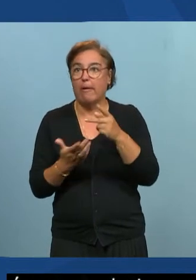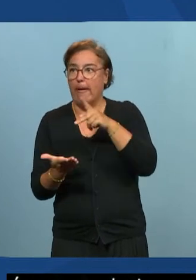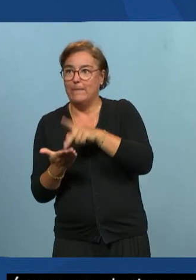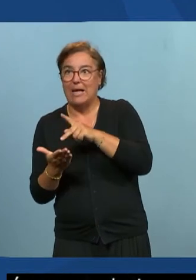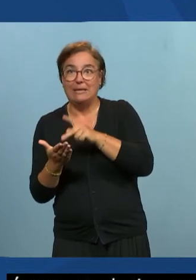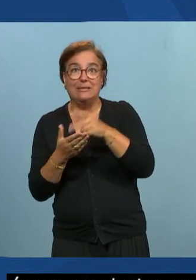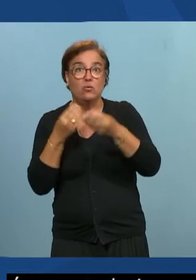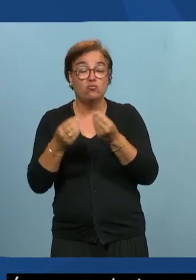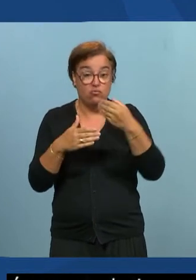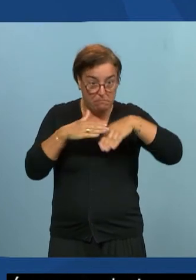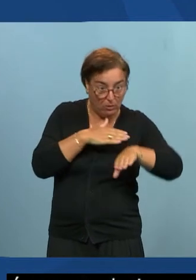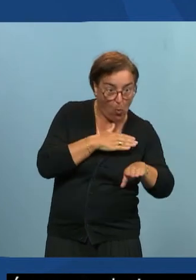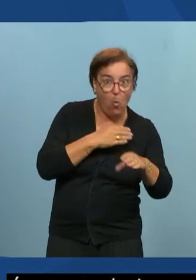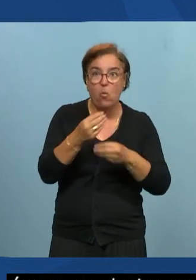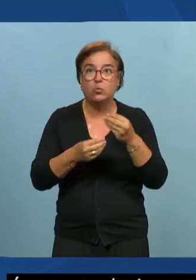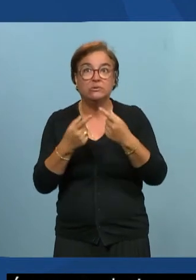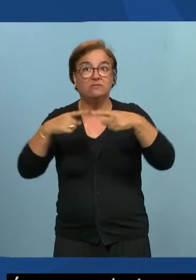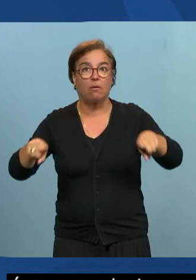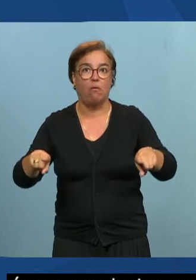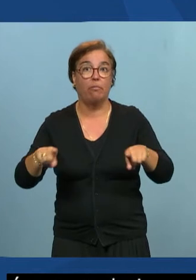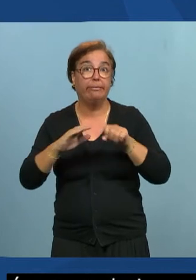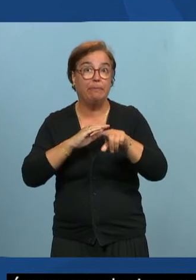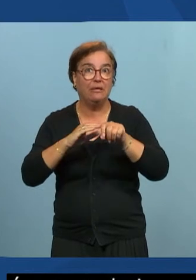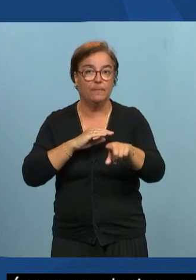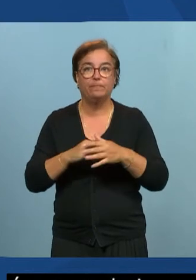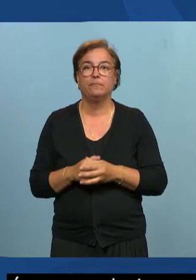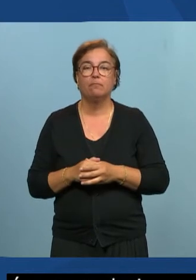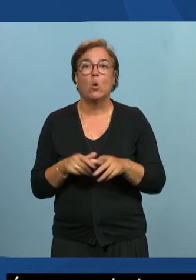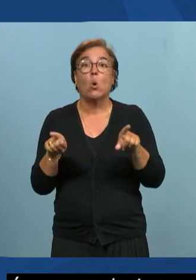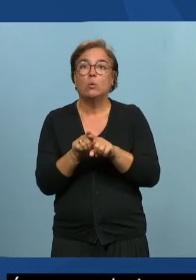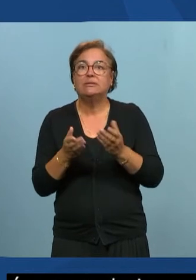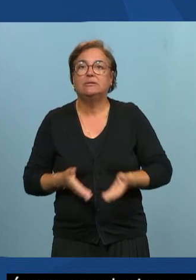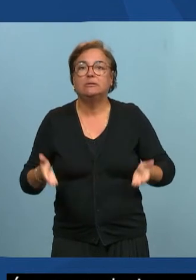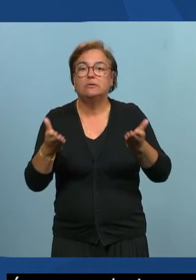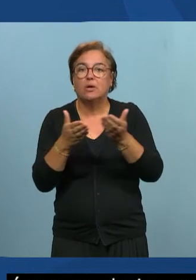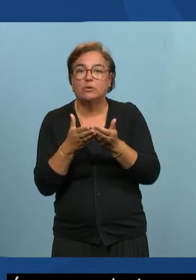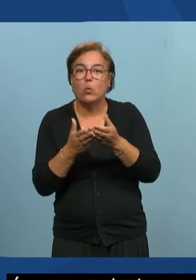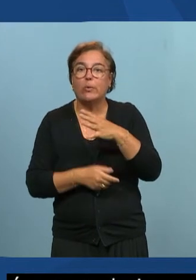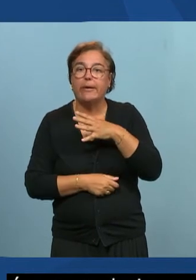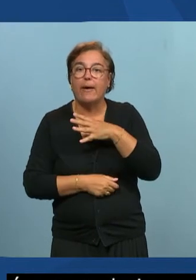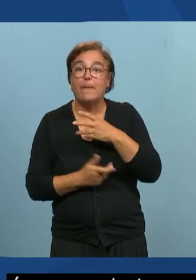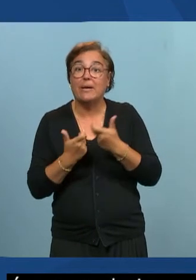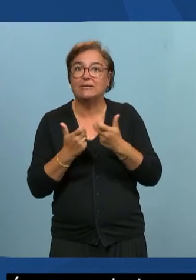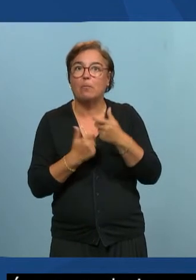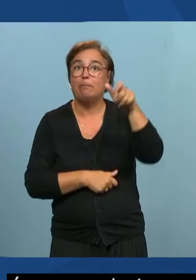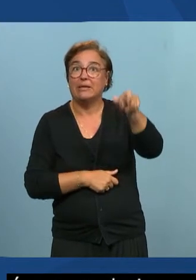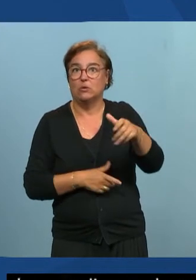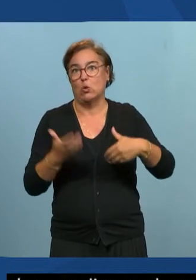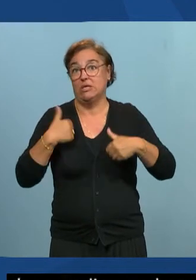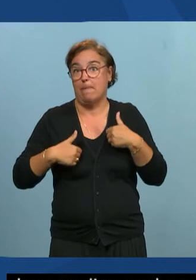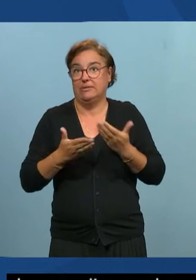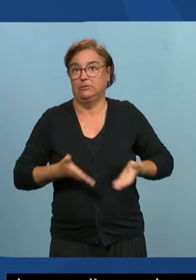redescendez dans le métro. Bref, voilà. Vous avez le cas, évidemment, dont on va évidemment beaucoup parler, qui sont les personnes handicapées.